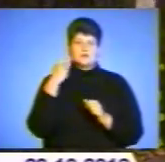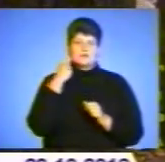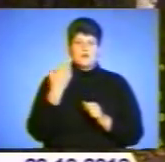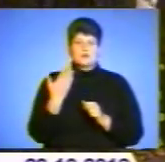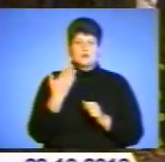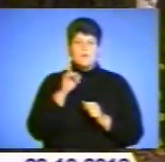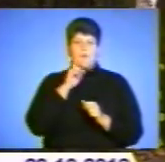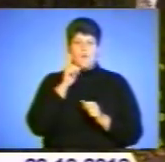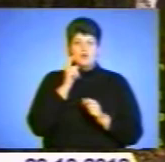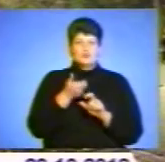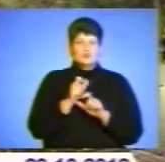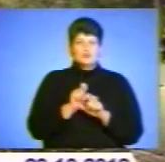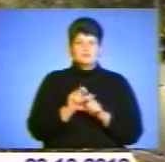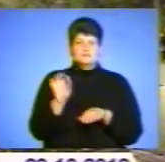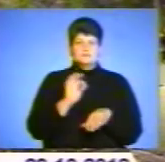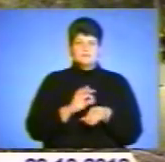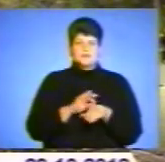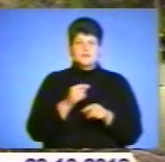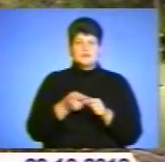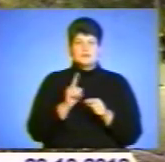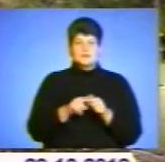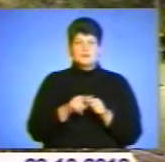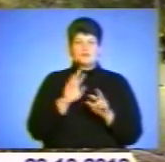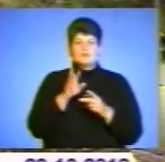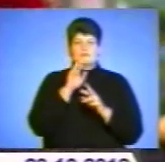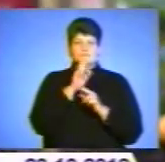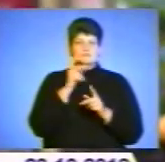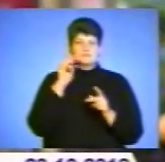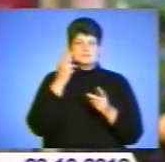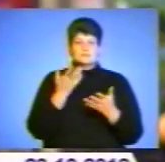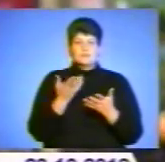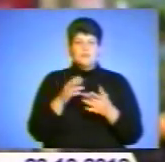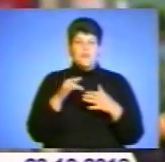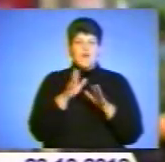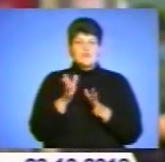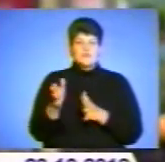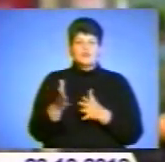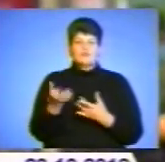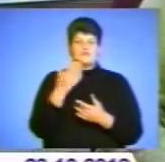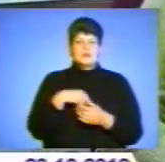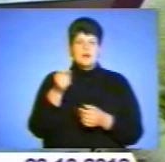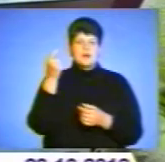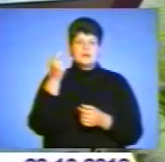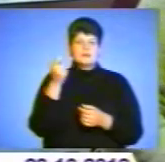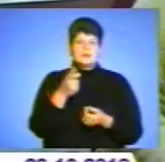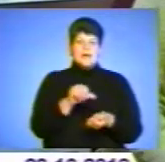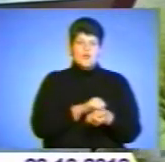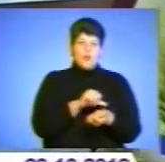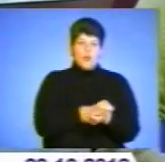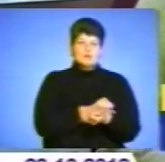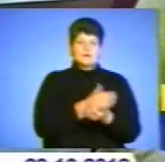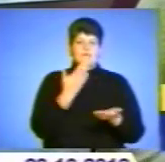Молодь особливо уразлива до вілінфекції через ризиковану сексуальну поведінку, вживання наркотиків або алкоголю. Із 29